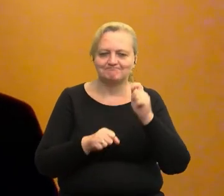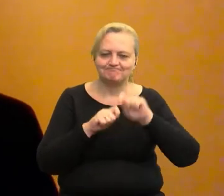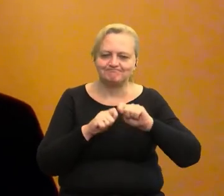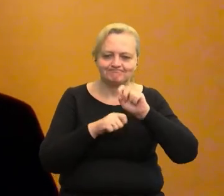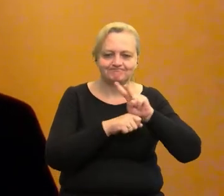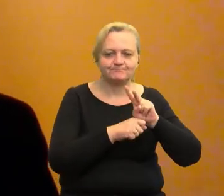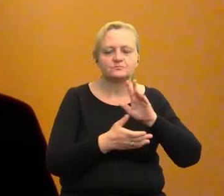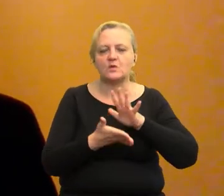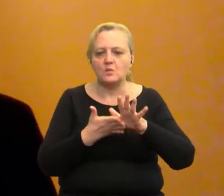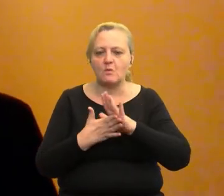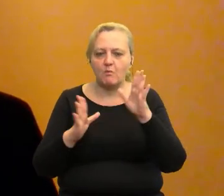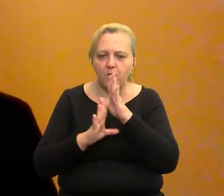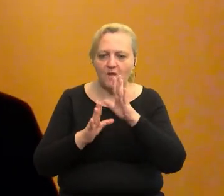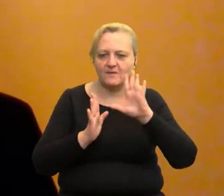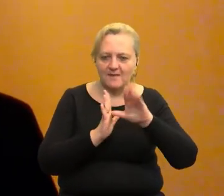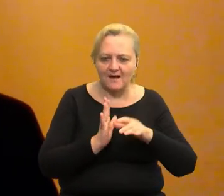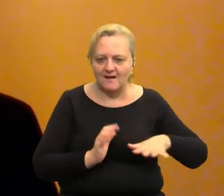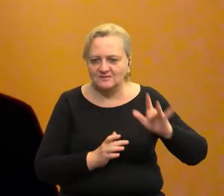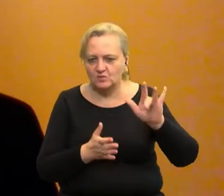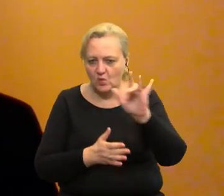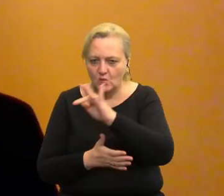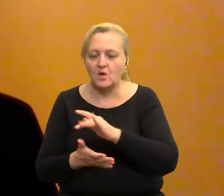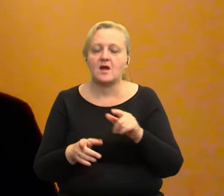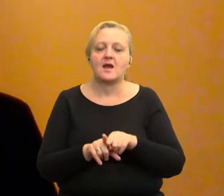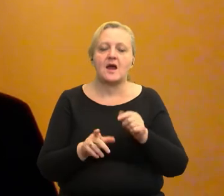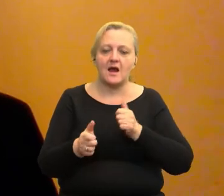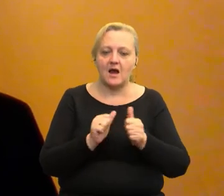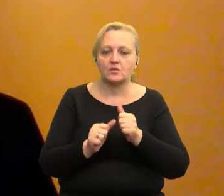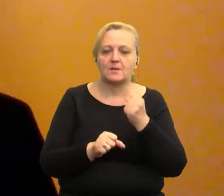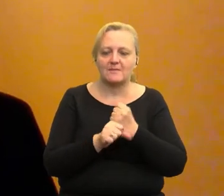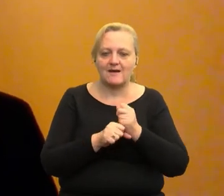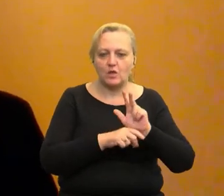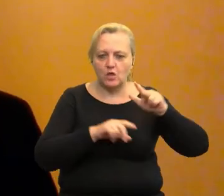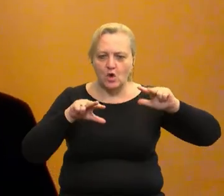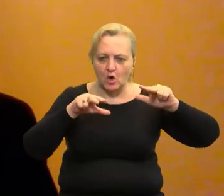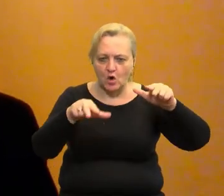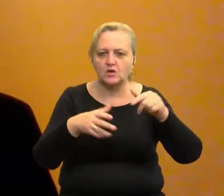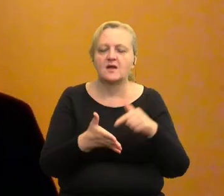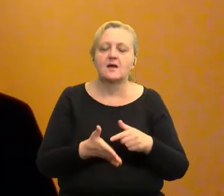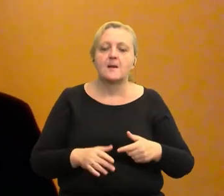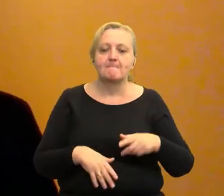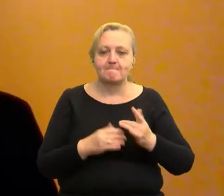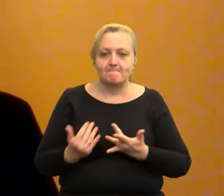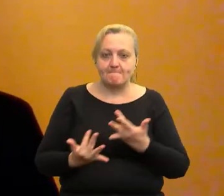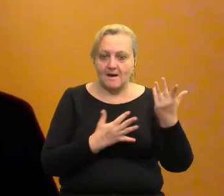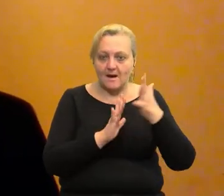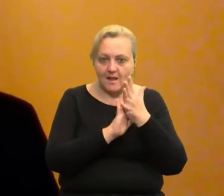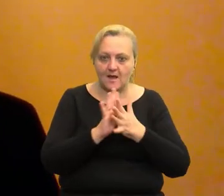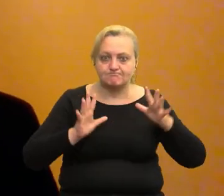zanieczyszczenia powietrza w miastach, automatyzacja pracy dronów, wykrywanie pożarów w lasach,